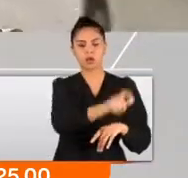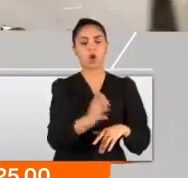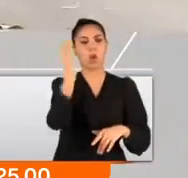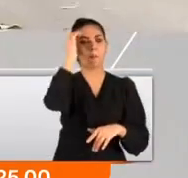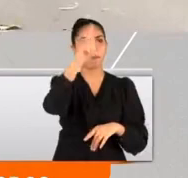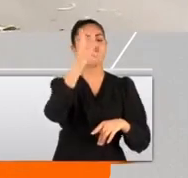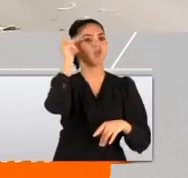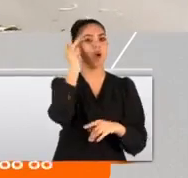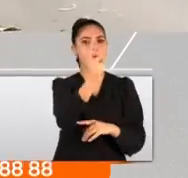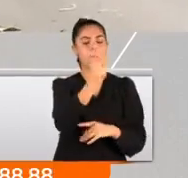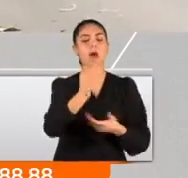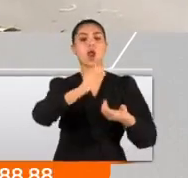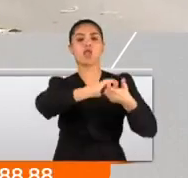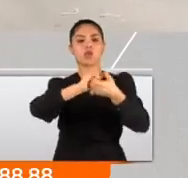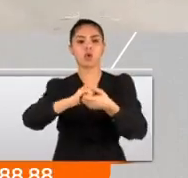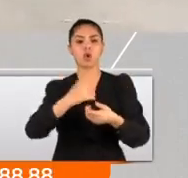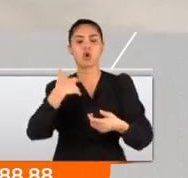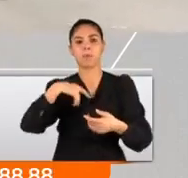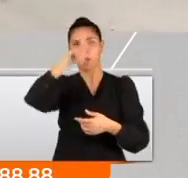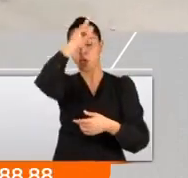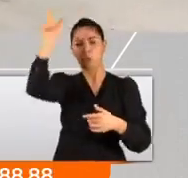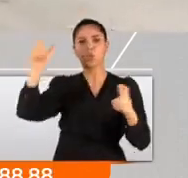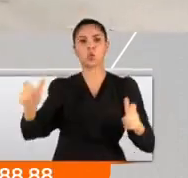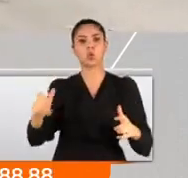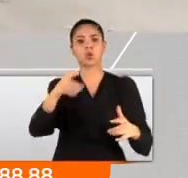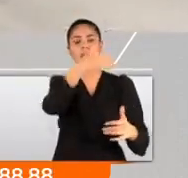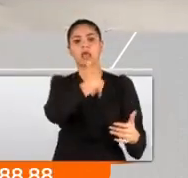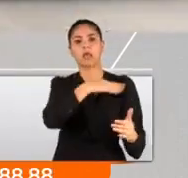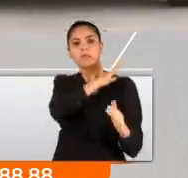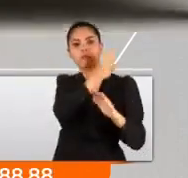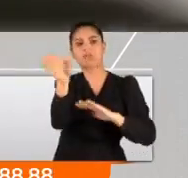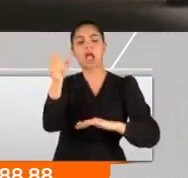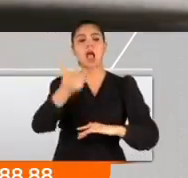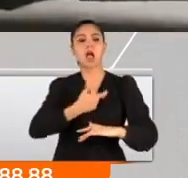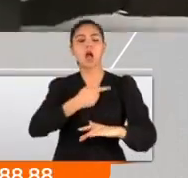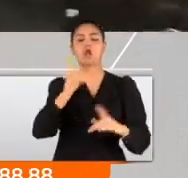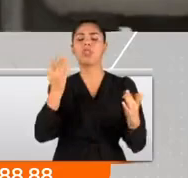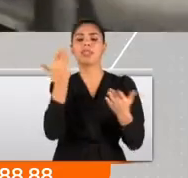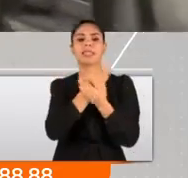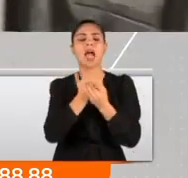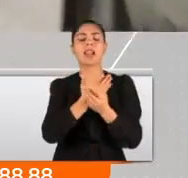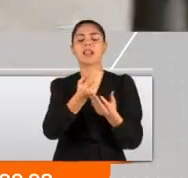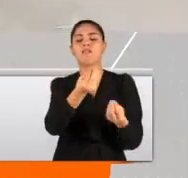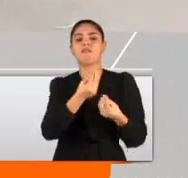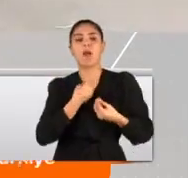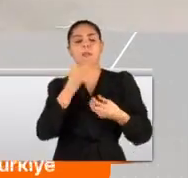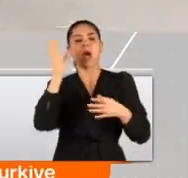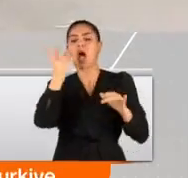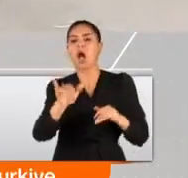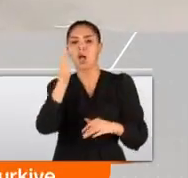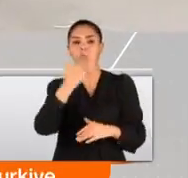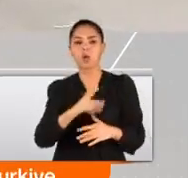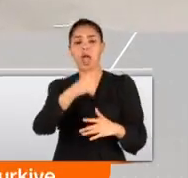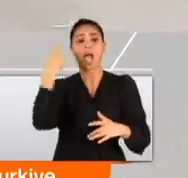üzere dostları ülkemize parmak sallayarak hukuk dersi verme hapsizliğini göstermektedir. Artık eski Türkiye yok.